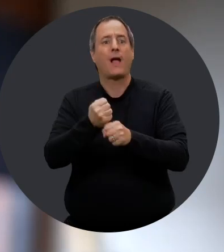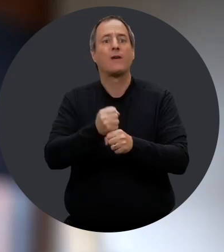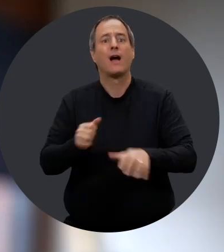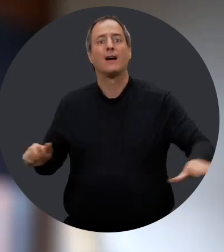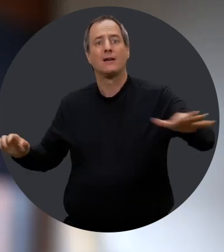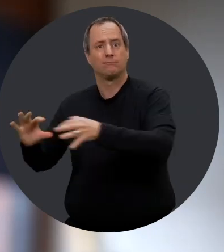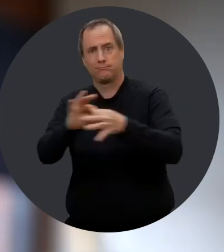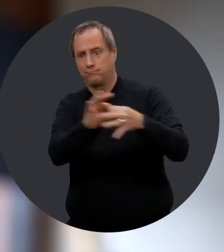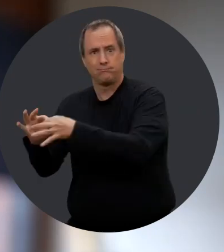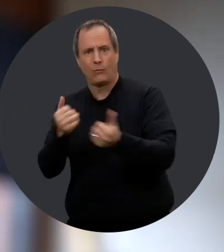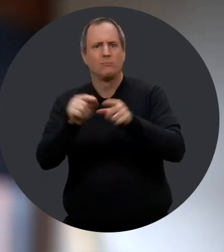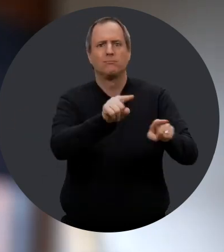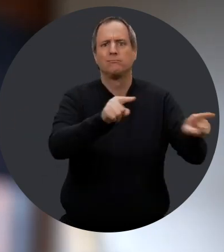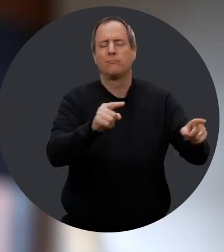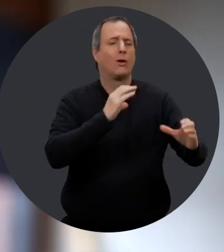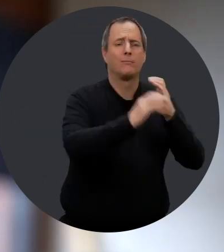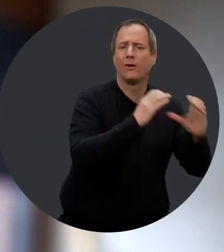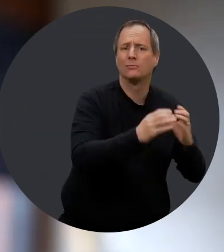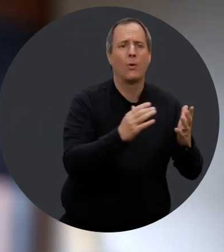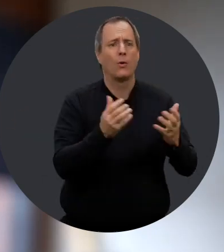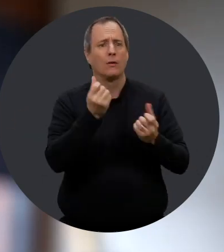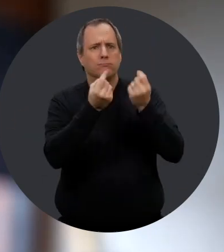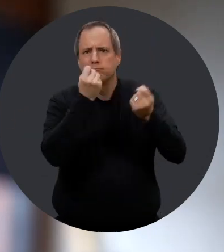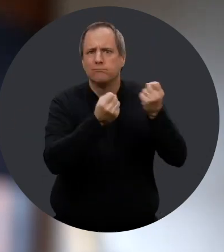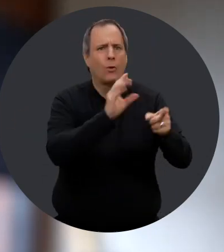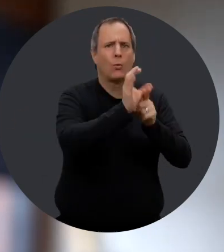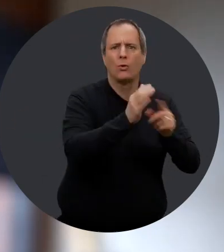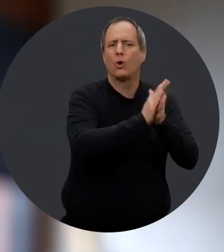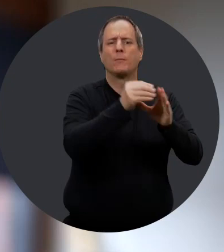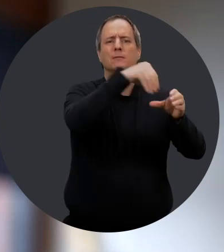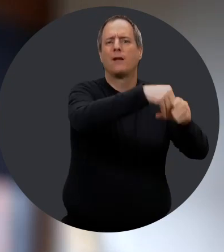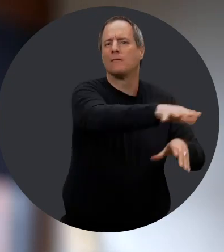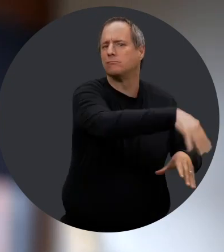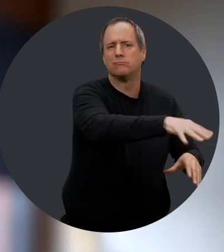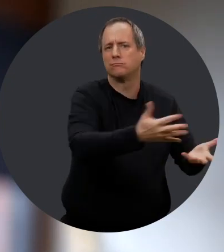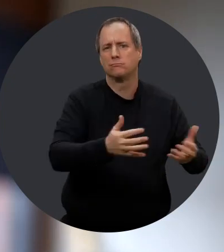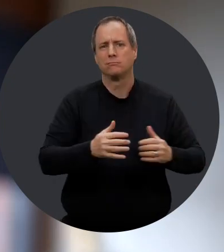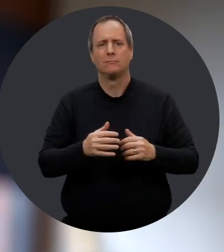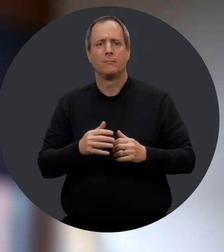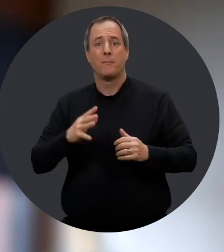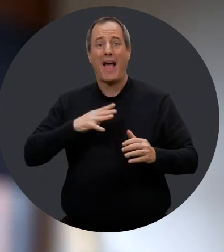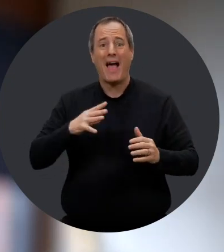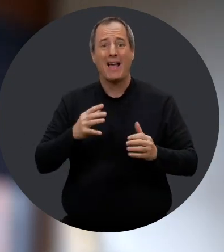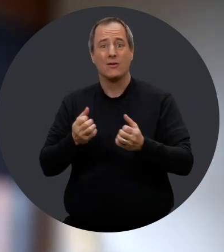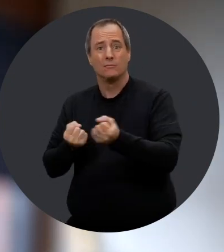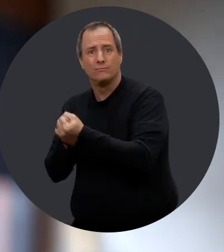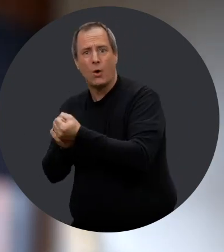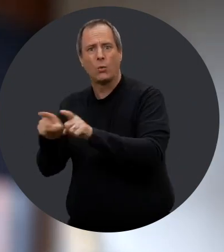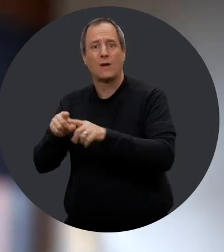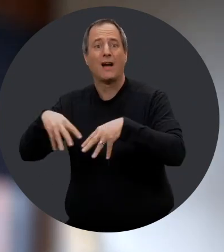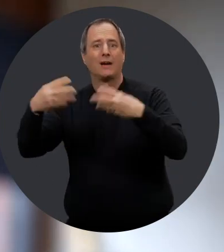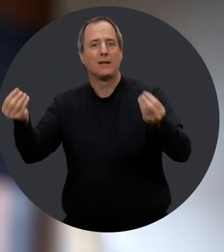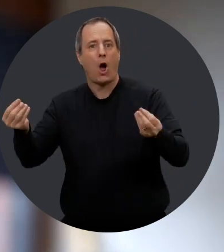de travail, dans ses relations avec les autres, au niveau des communications, au niveau de la compréhension de la culture de l'entreprise, mais on les soutient aussi en